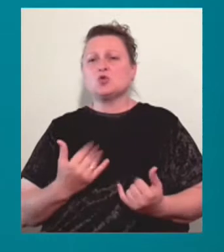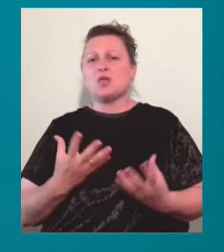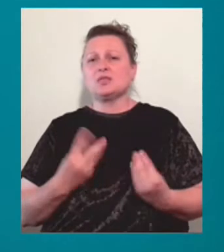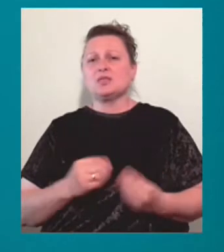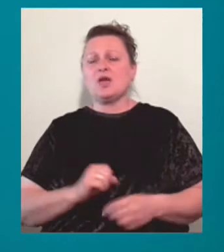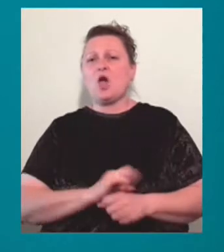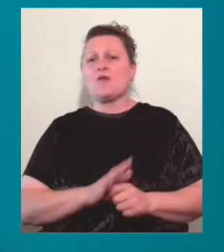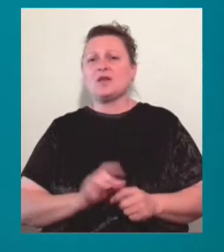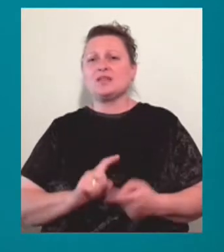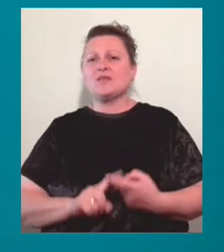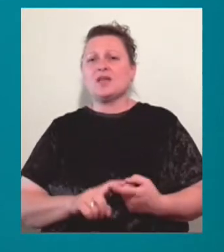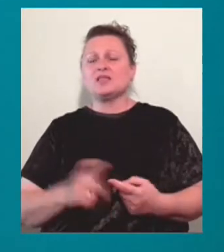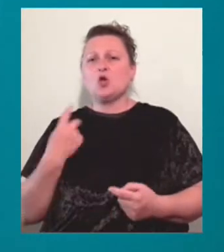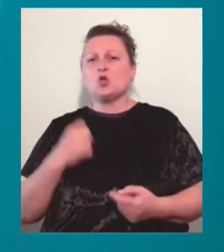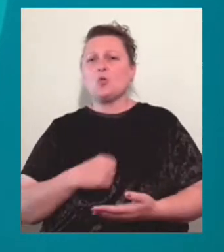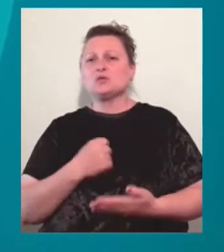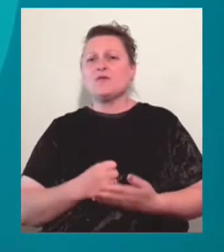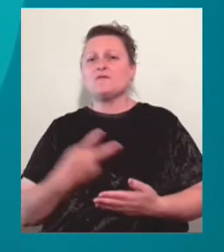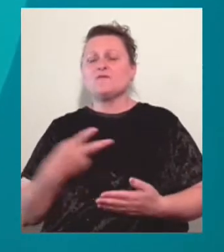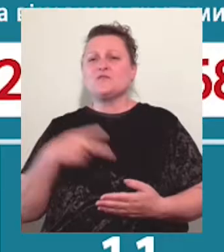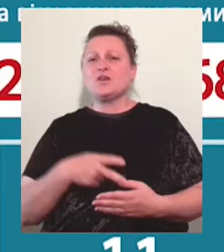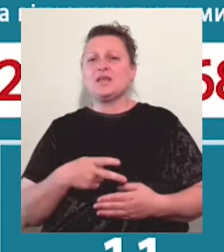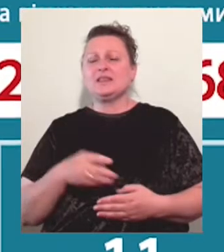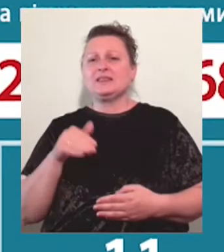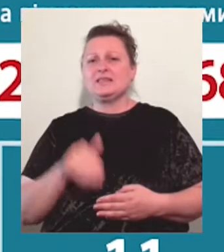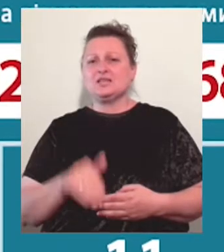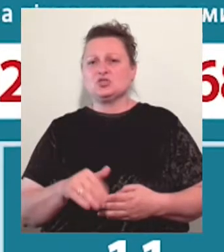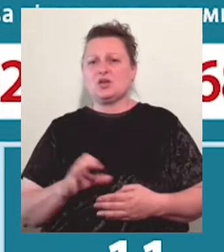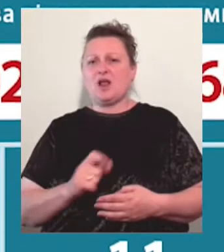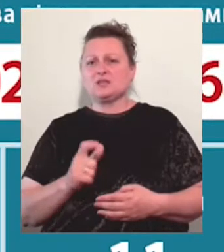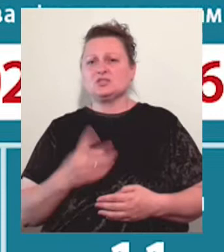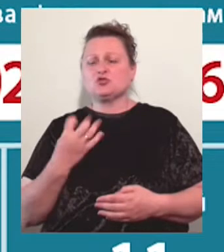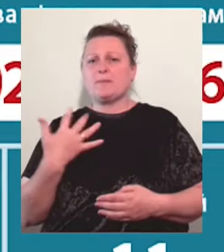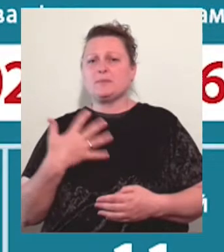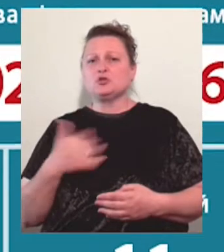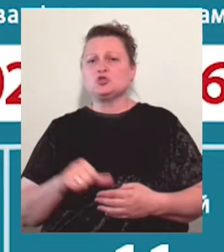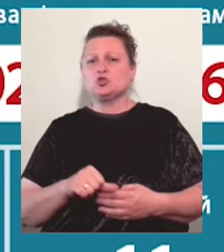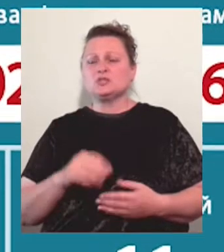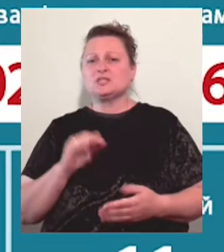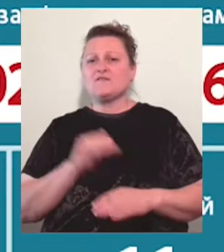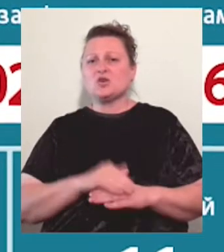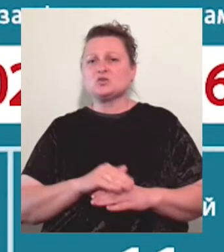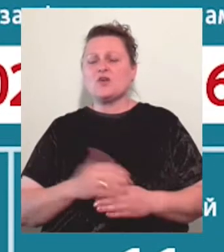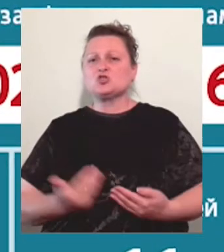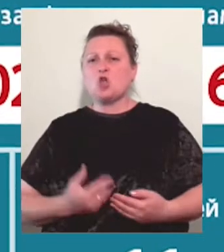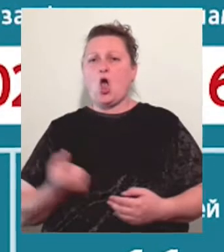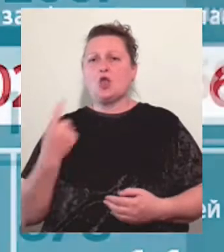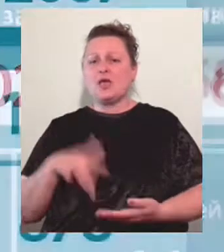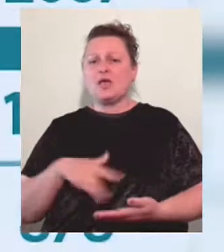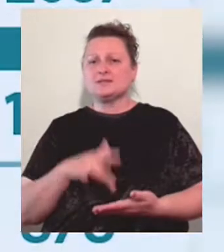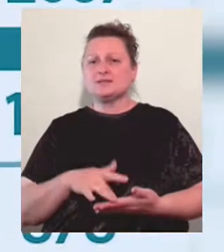коронавірусна інфекція на Одещині встановили більше двох тисяч разів. З них 456 зафіксували у жителів Одеси.